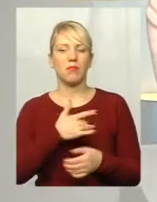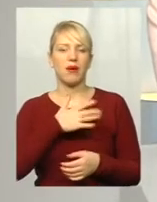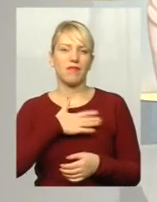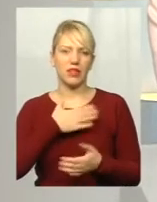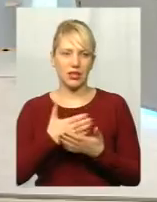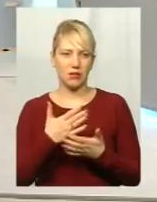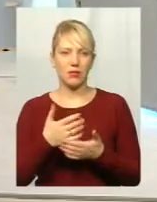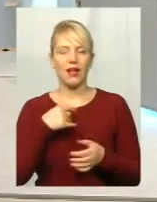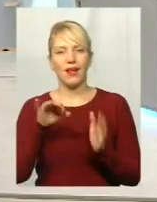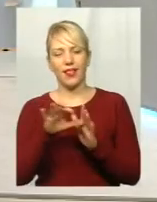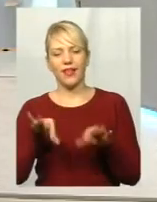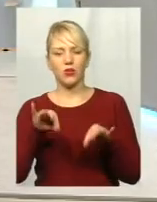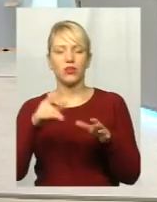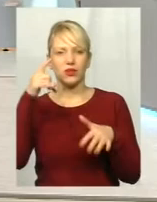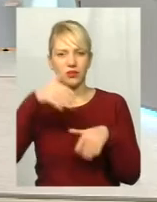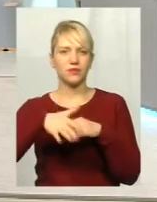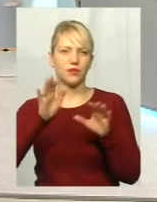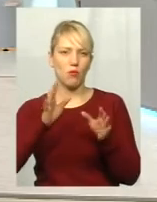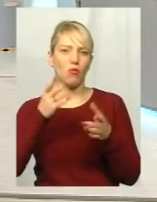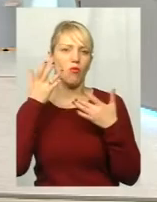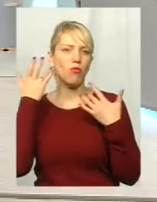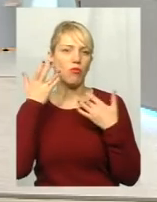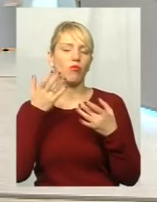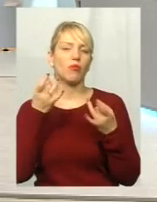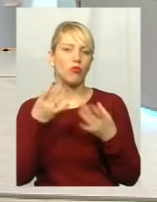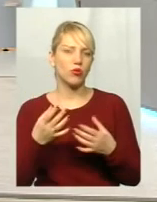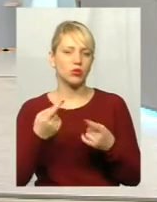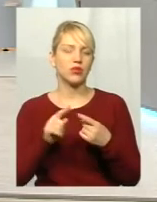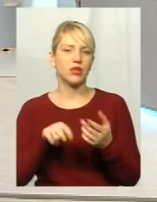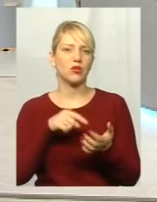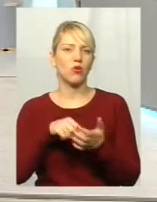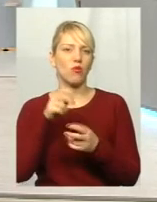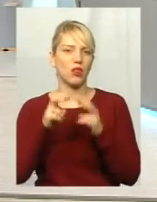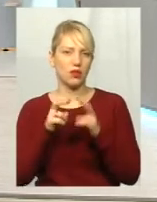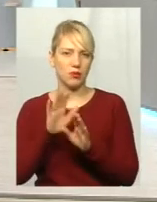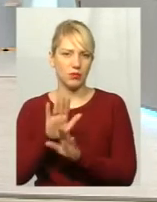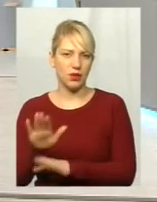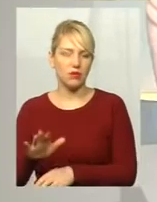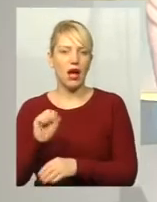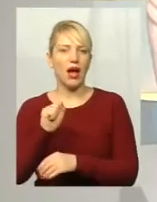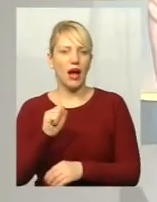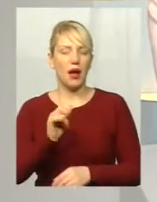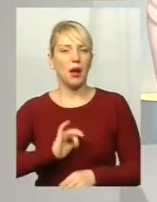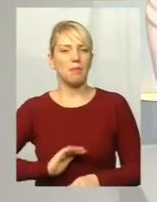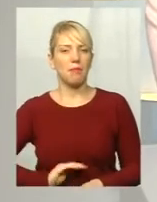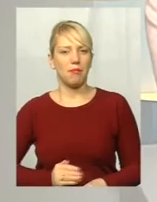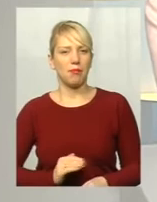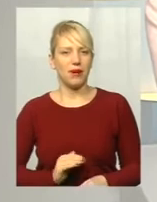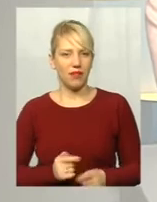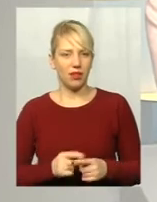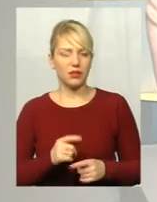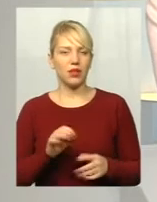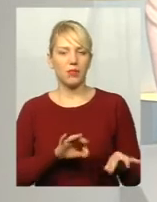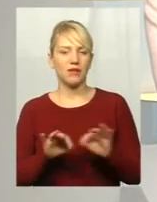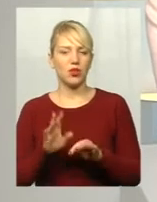електротрансу, мені здається, простіше навіть, ну, вам контролювати, комунальне підприємство. Приватних перевізників, по суті, зараз ніхто не контролює